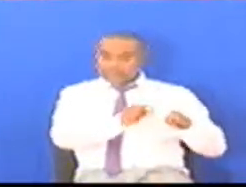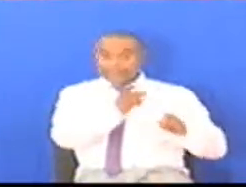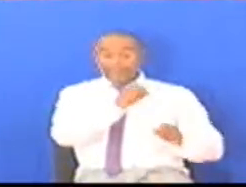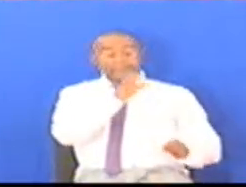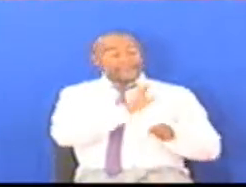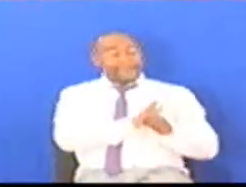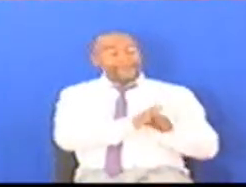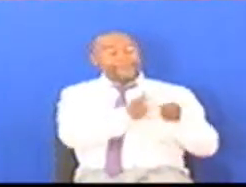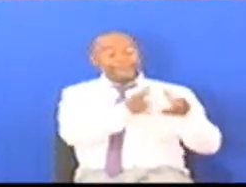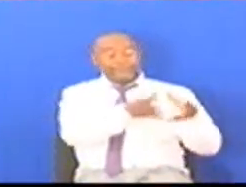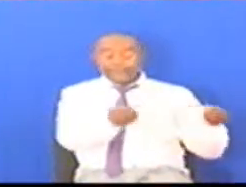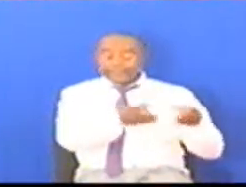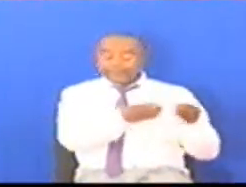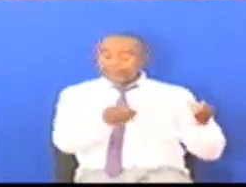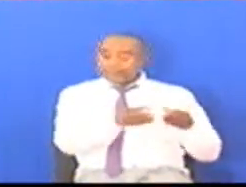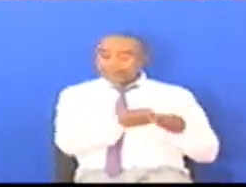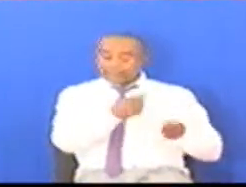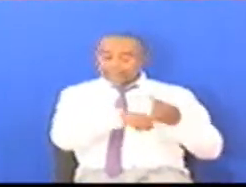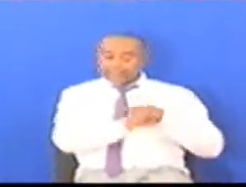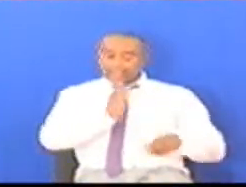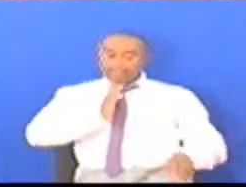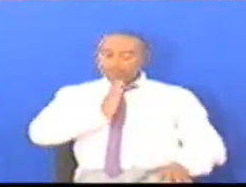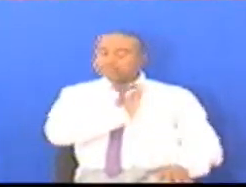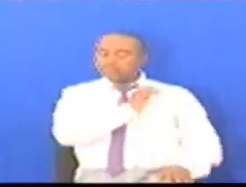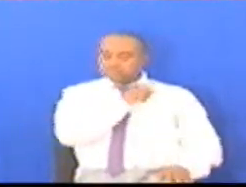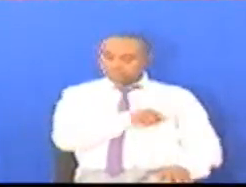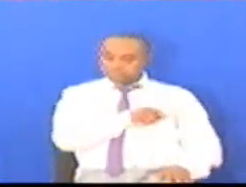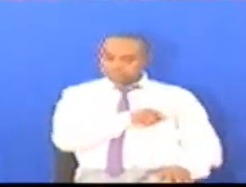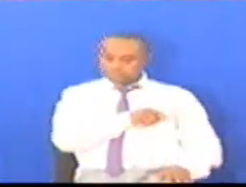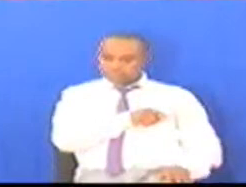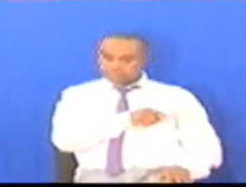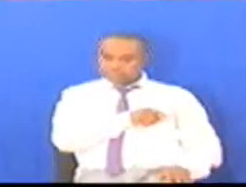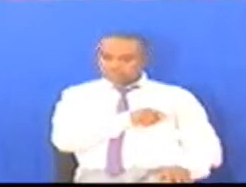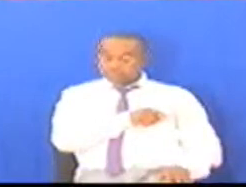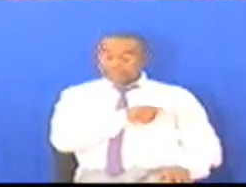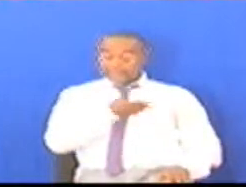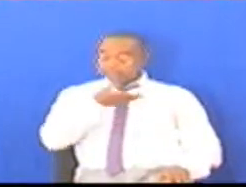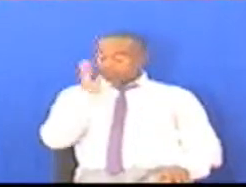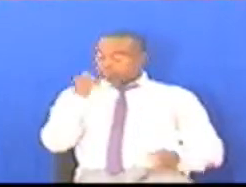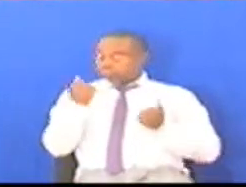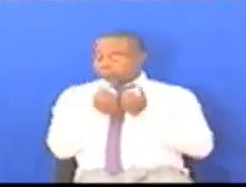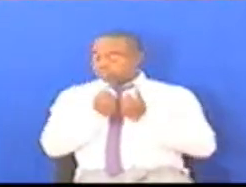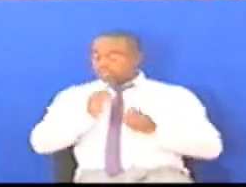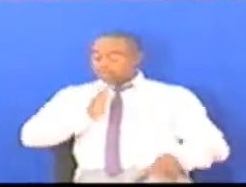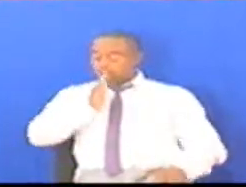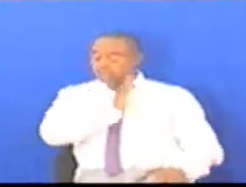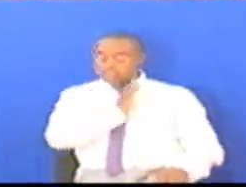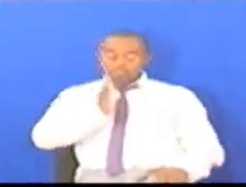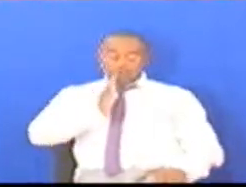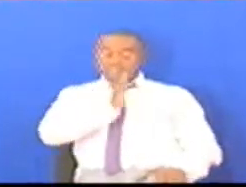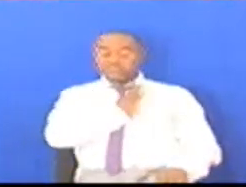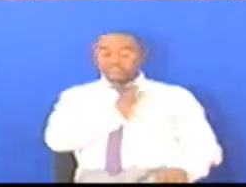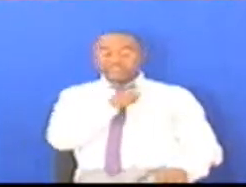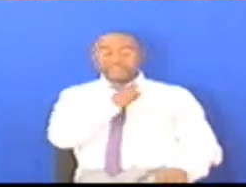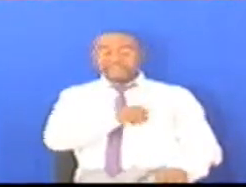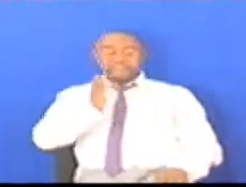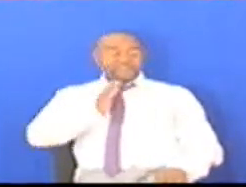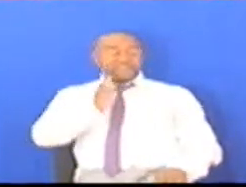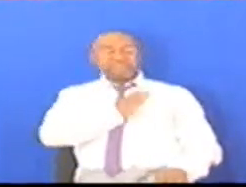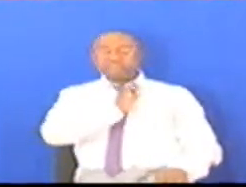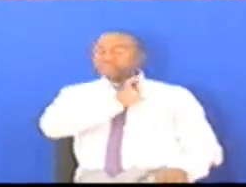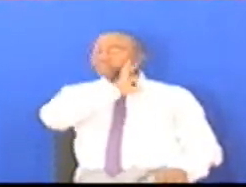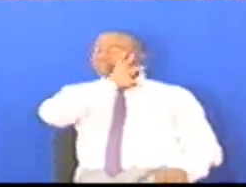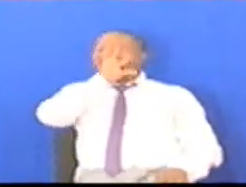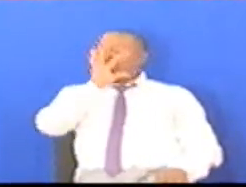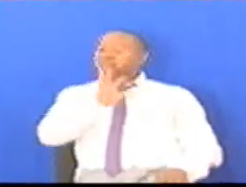zinapotea Kwa hizi body ambazo zimeungu Zimeundwa na serekali Body hizi zimekua zote Isipokuwa